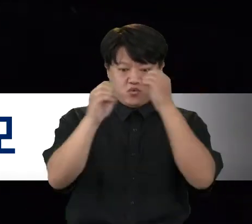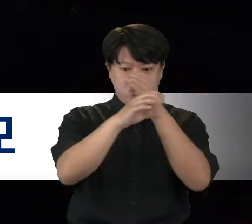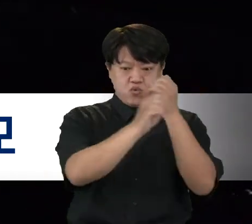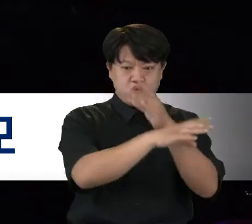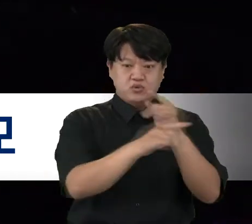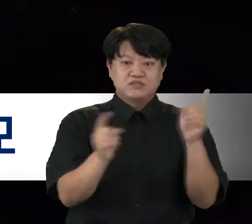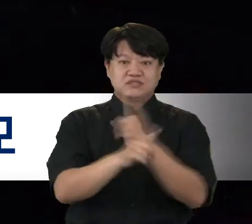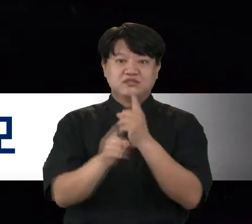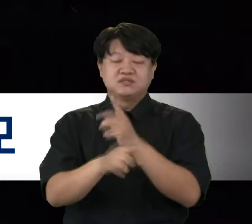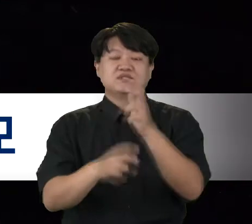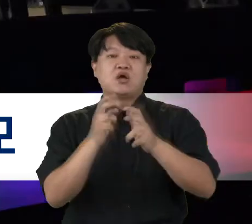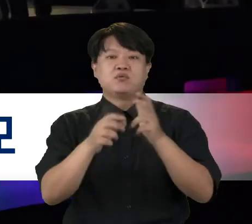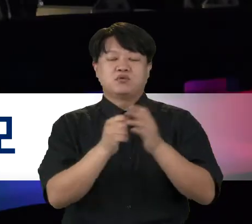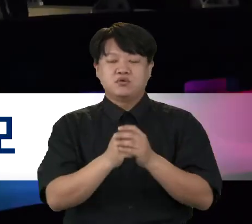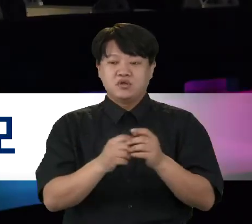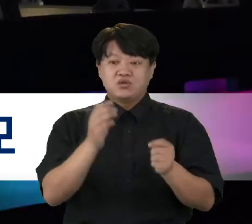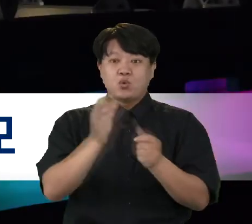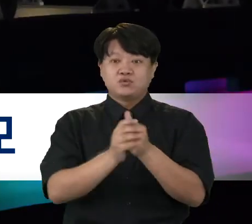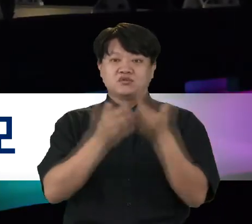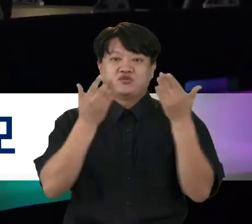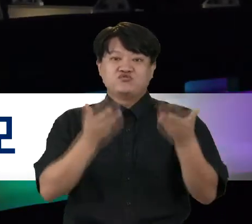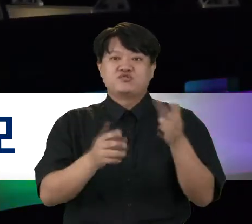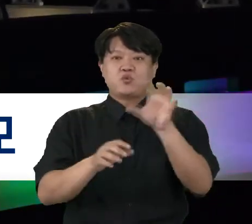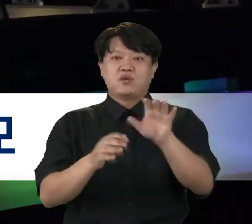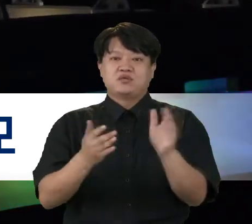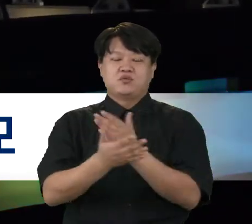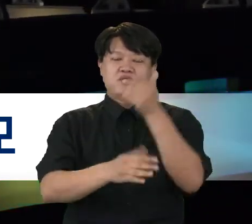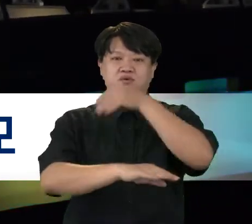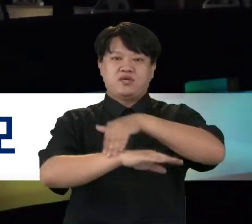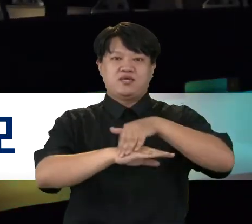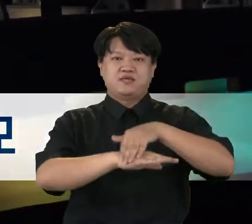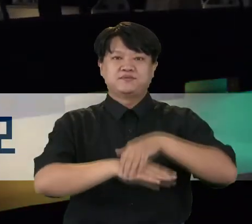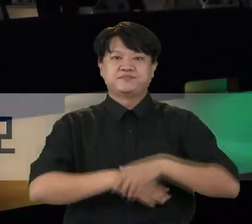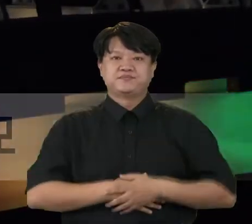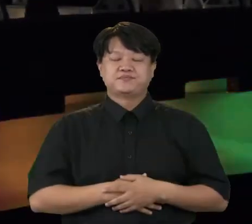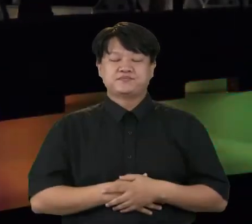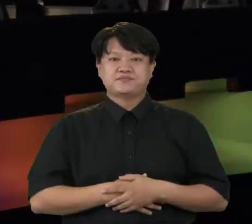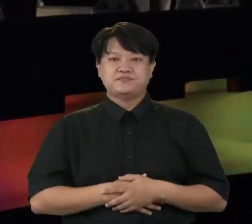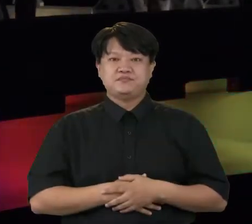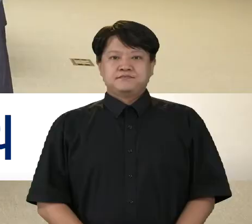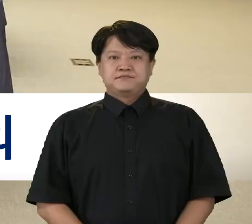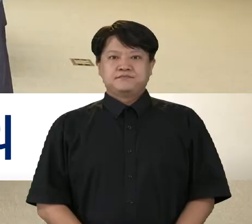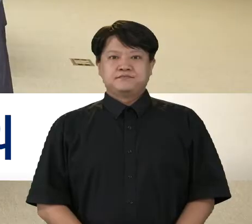다양한 경관 개선 사업으로 시민들에게 색다른 휴식 공간을 제공할 계획입니다.